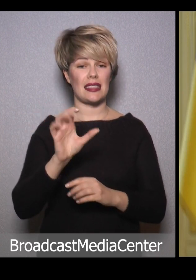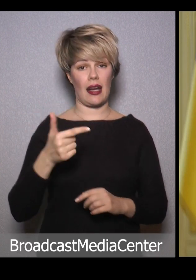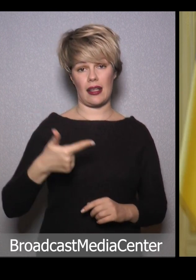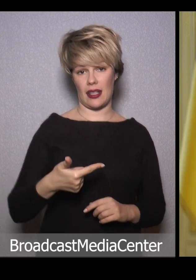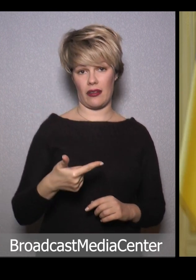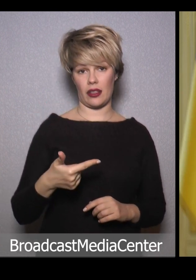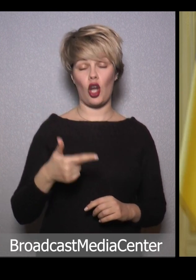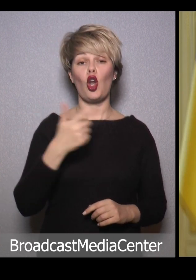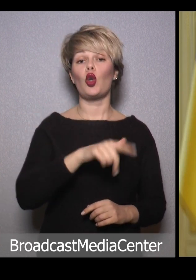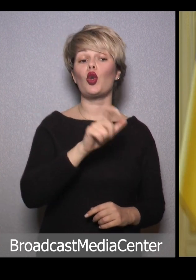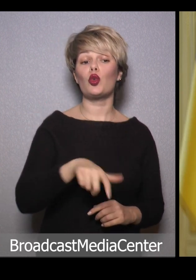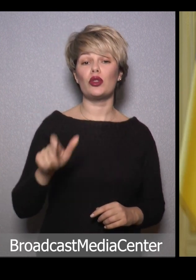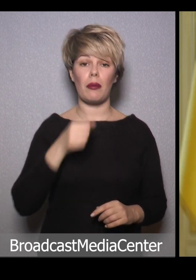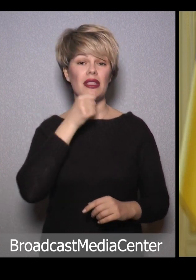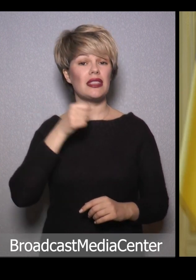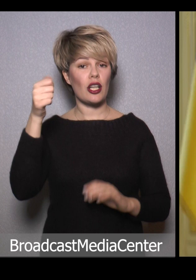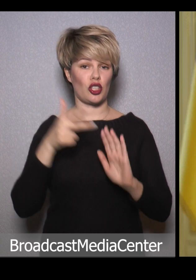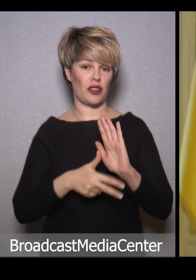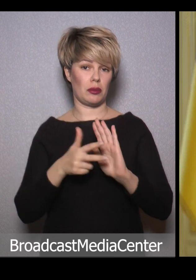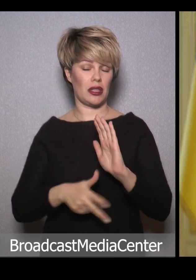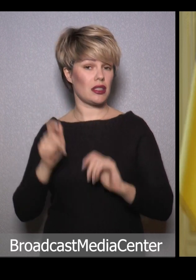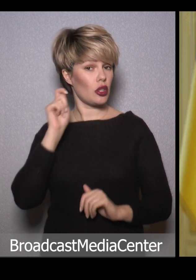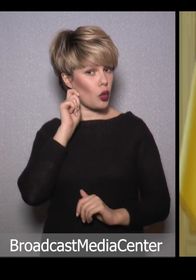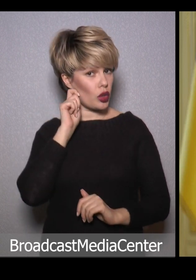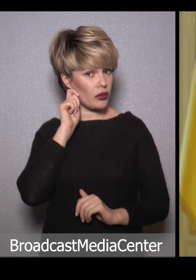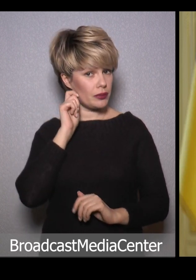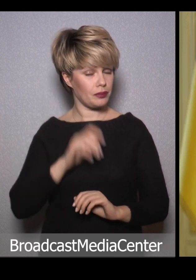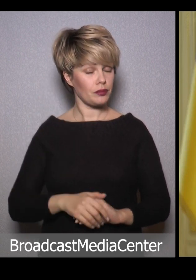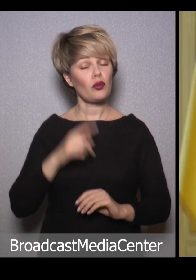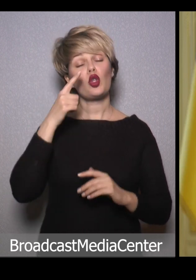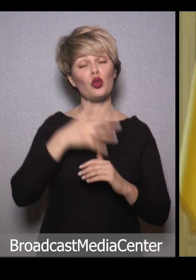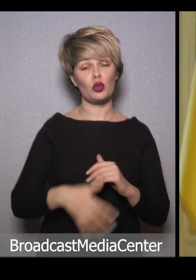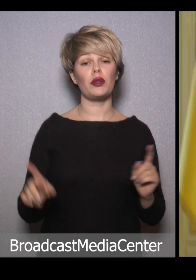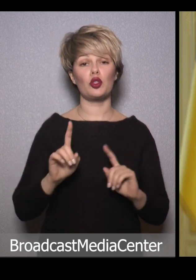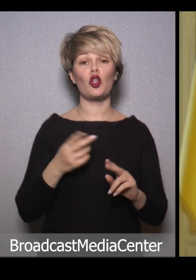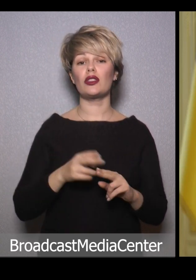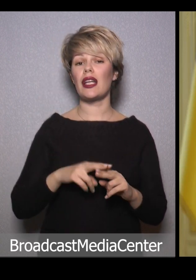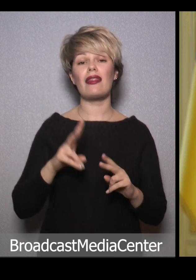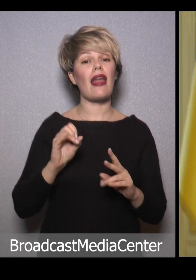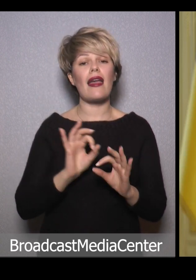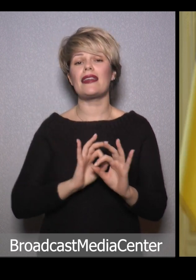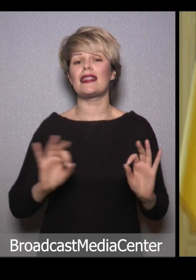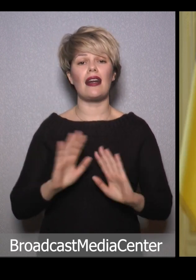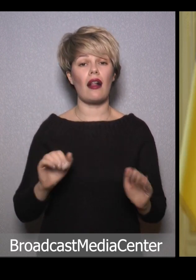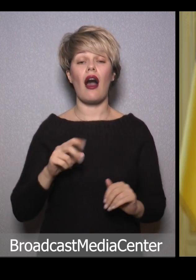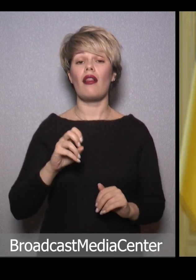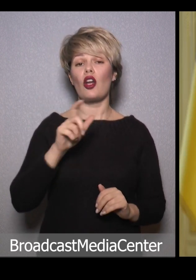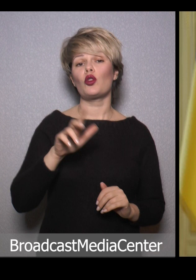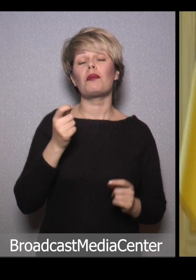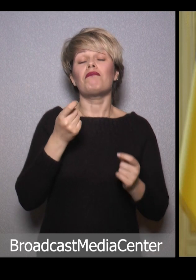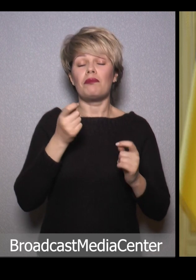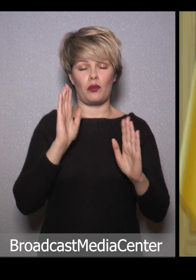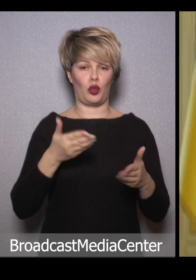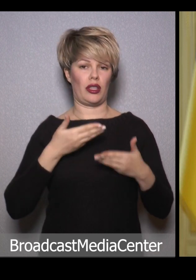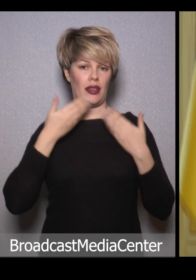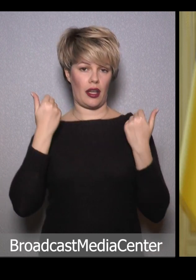гривень людям старше 80 років. Розуміємо, що це не ідеал, але людям стане